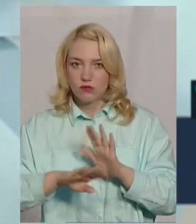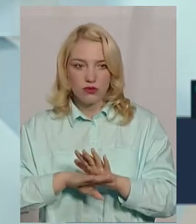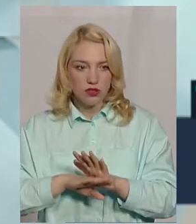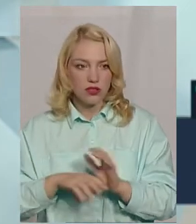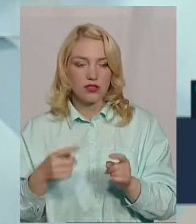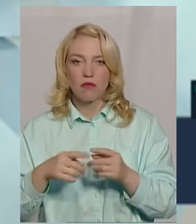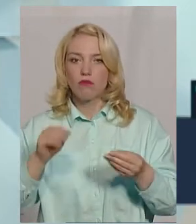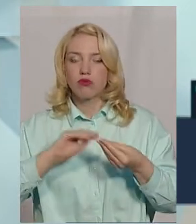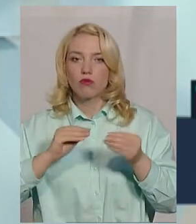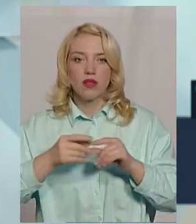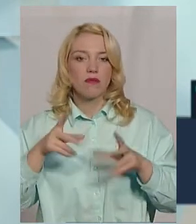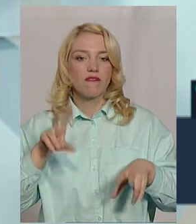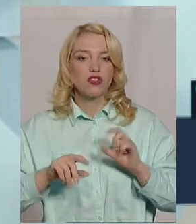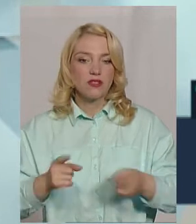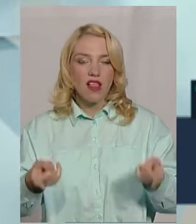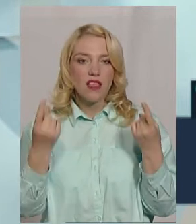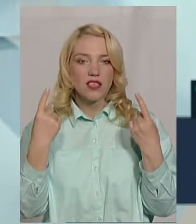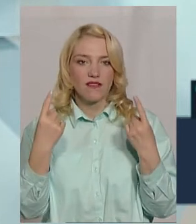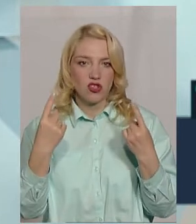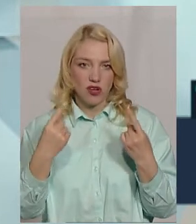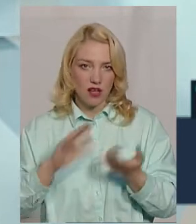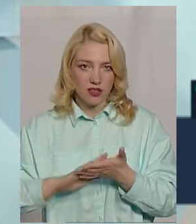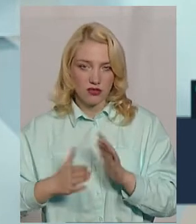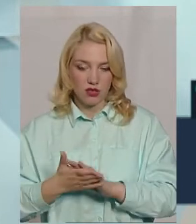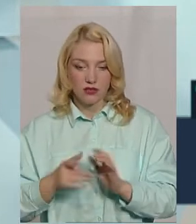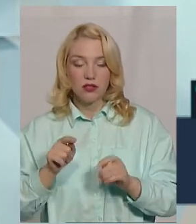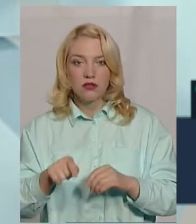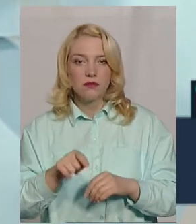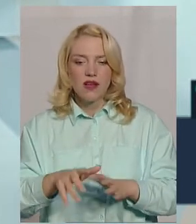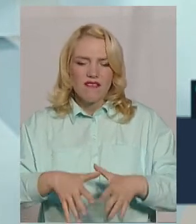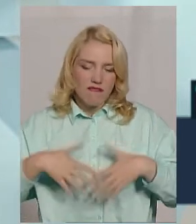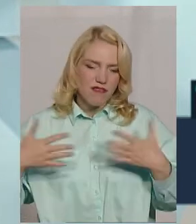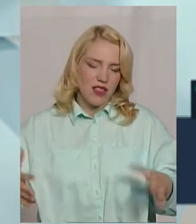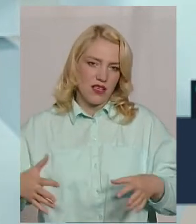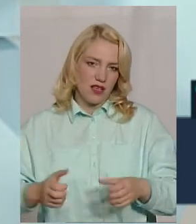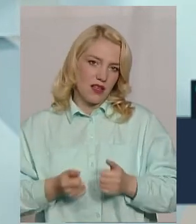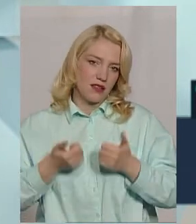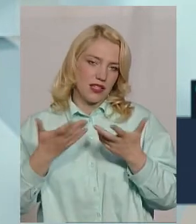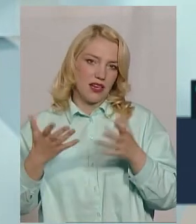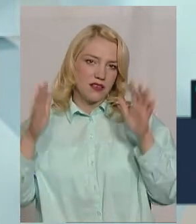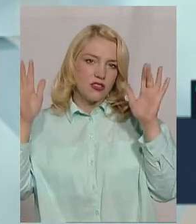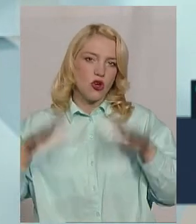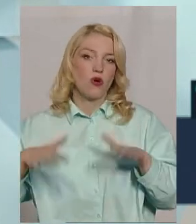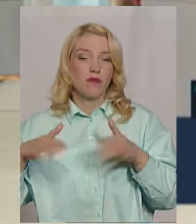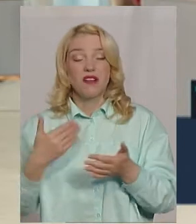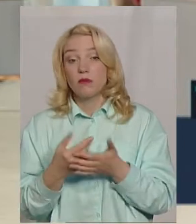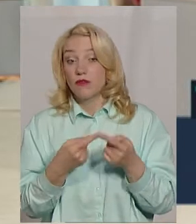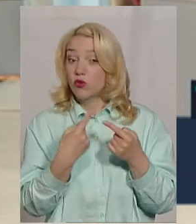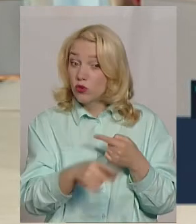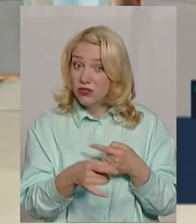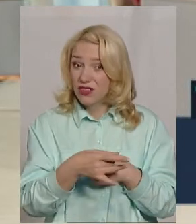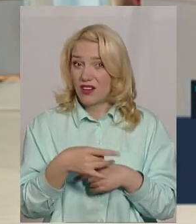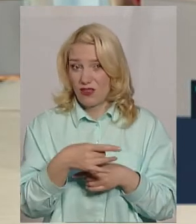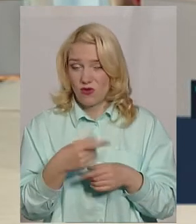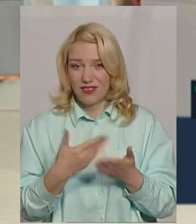прирівнюється до незвичайної ситуації. Дуже велика кількість опадів. Але в інших районах, наприклад,